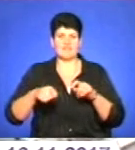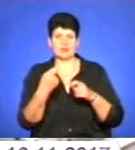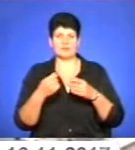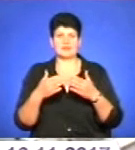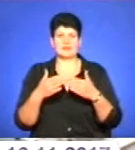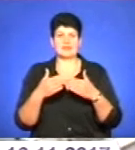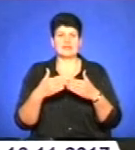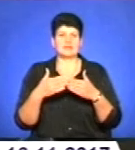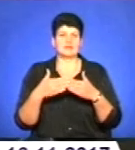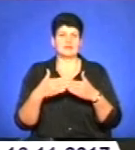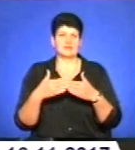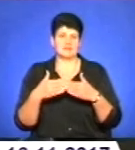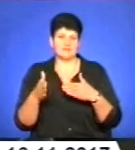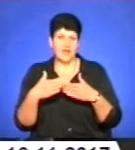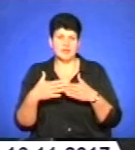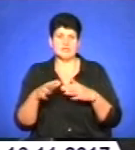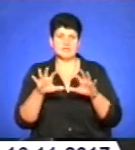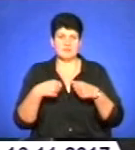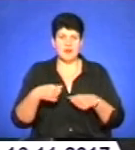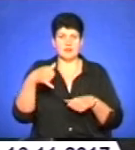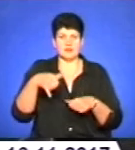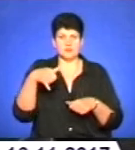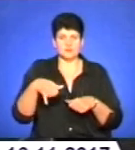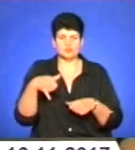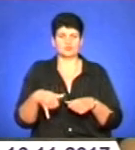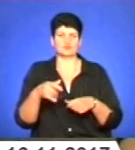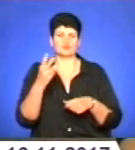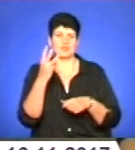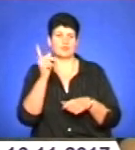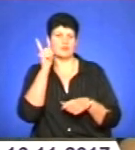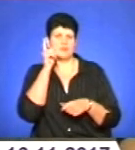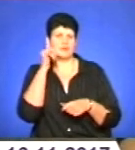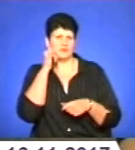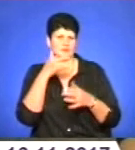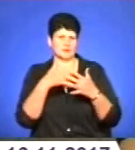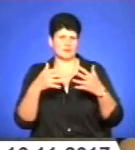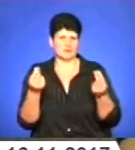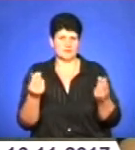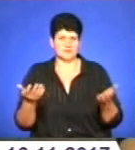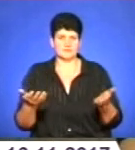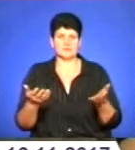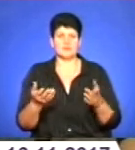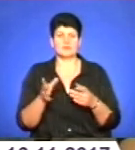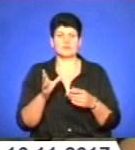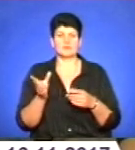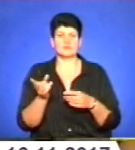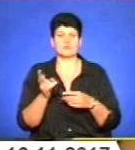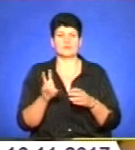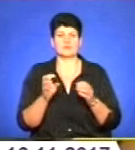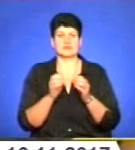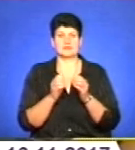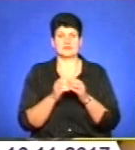машини барсетку з особистими документами, грошима та три мобільні телефони. Находясь в магазині около 10 хвилин, почув звук